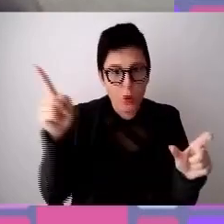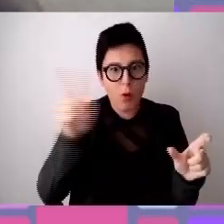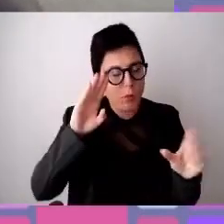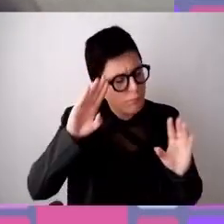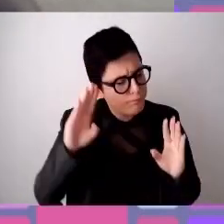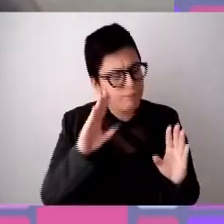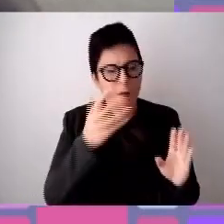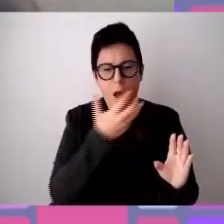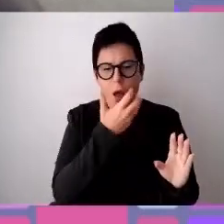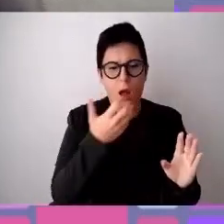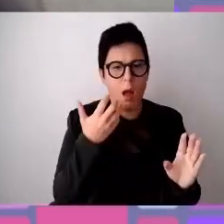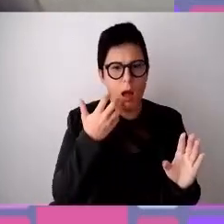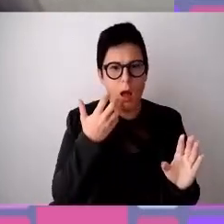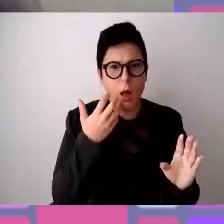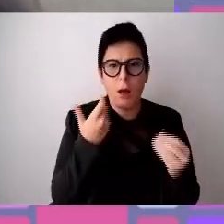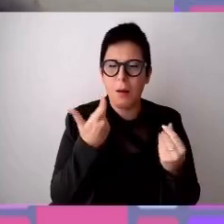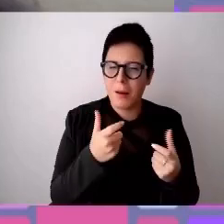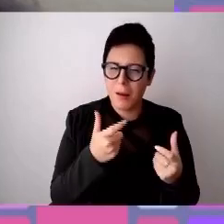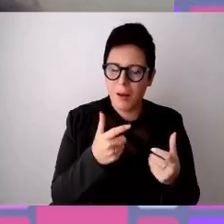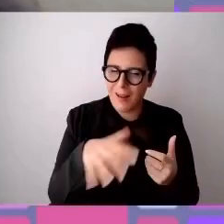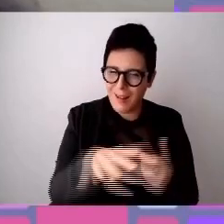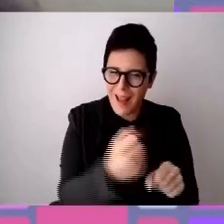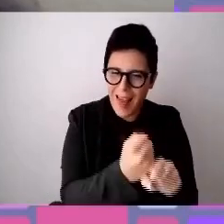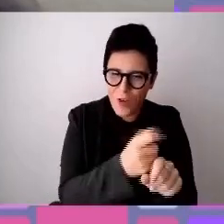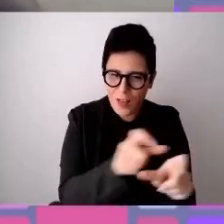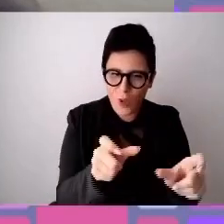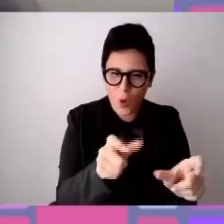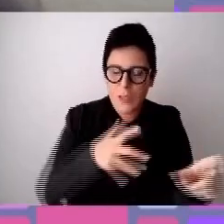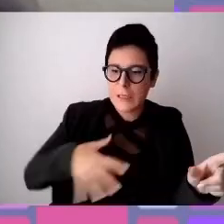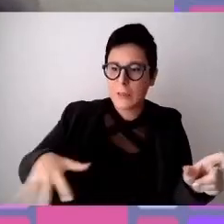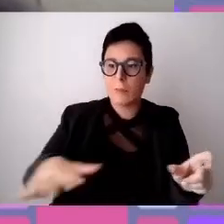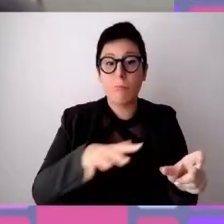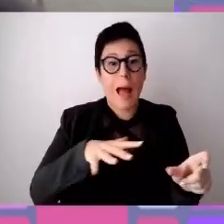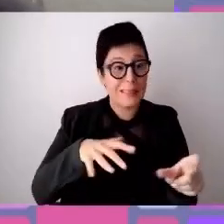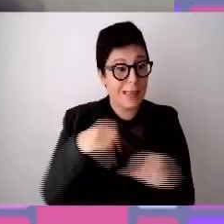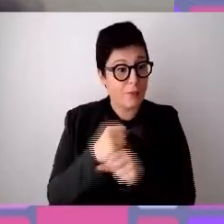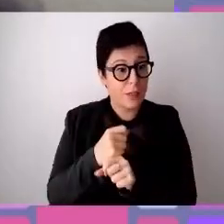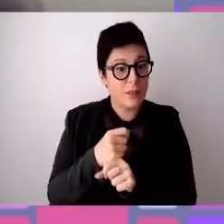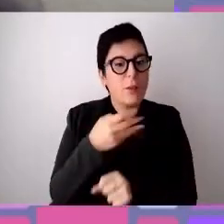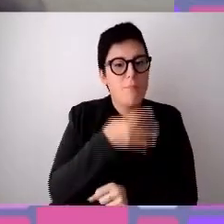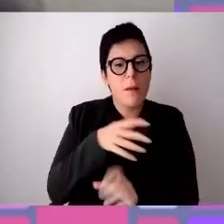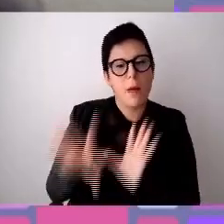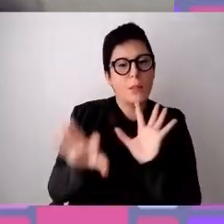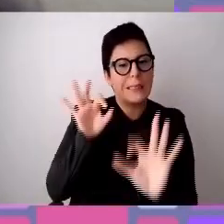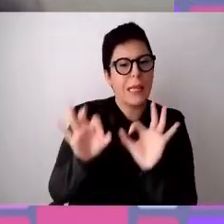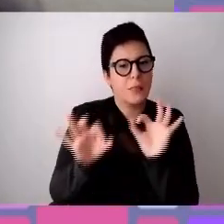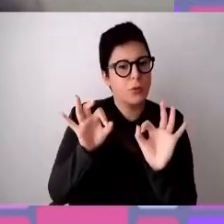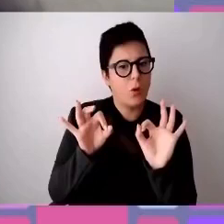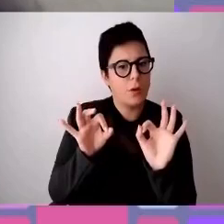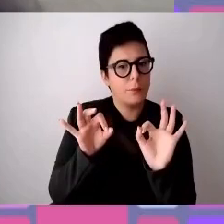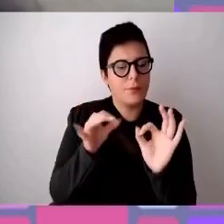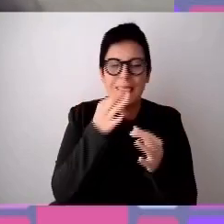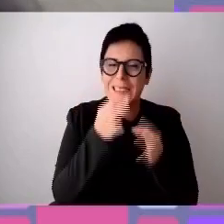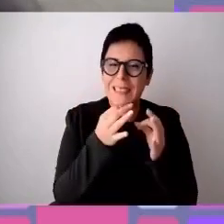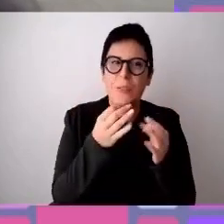lavoro, quella di selezionare gli spazi lavorativi, che significa anche aprire le porte